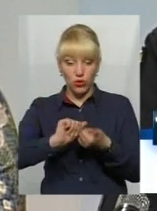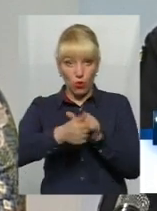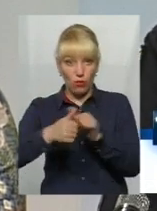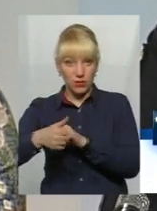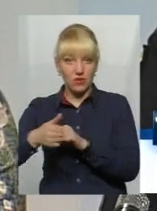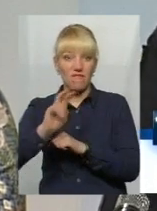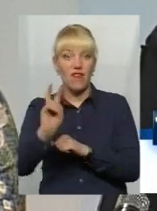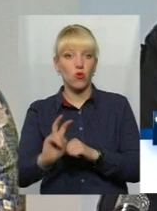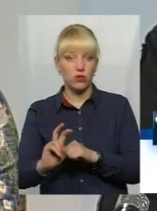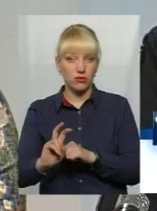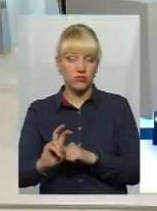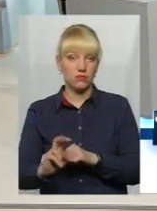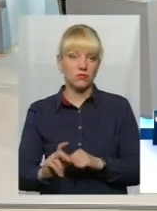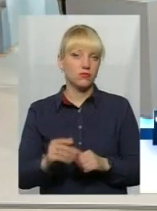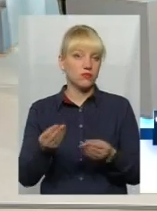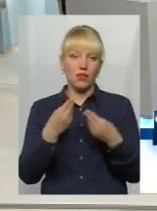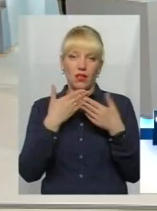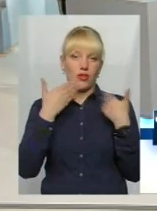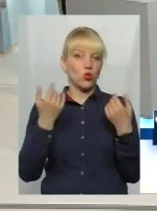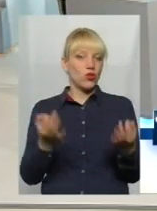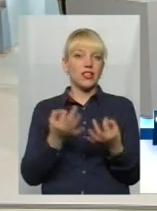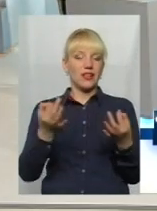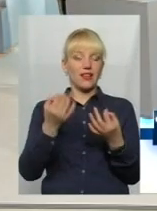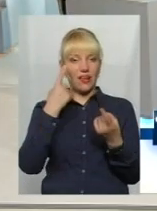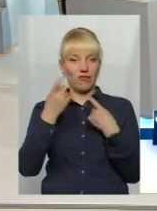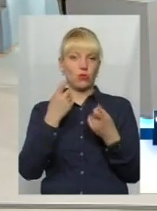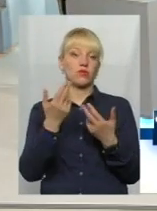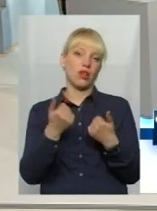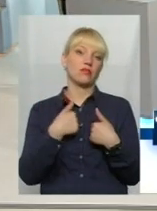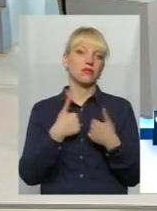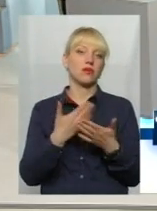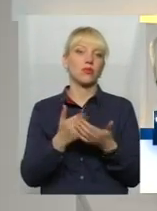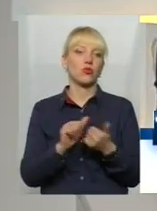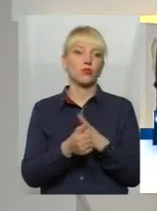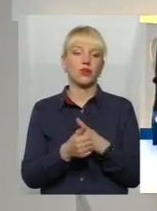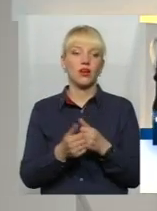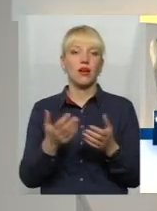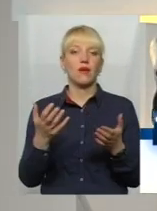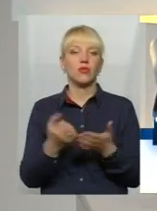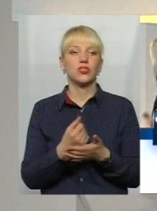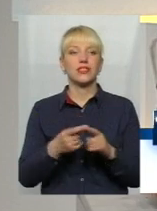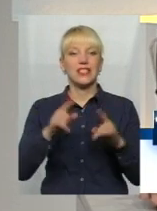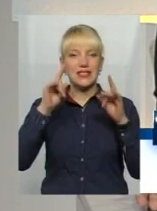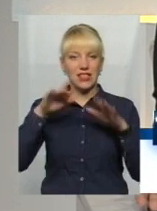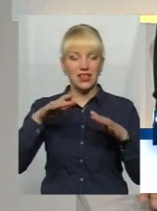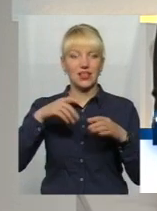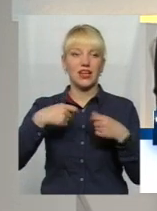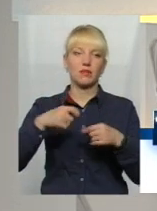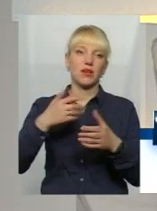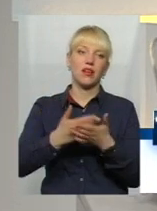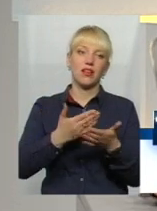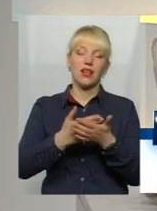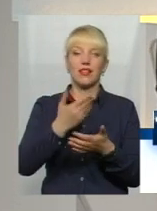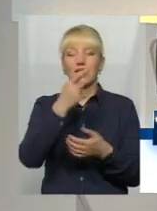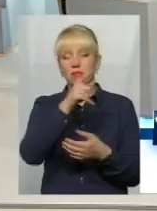валют, вони не дають нам ніяких відомостей, що так, я здійснював цей обмін валют. Це як за стихійними ринками. Вони є, бо люди там купують, так